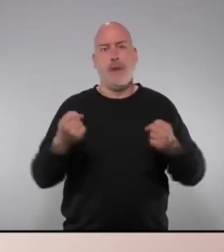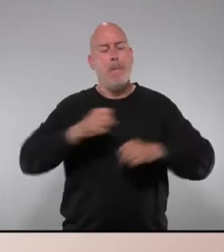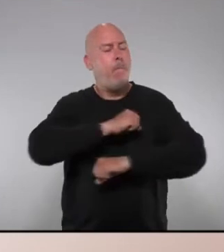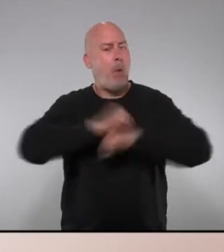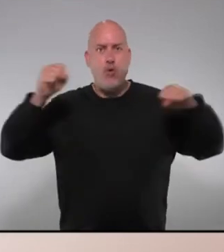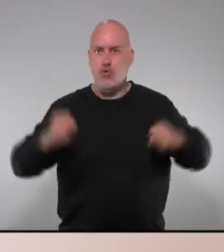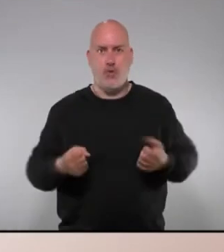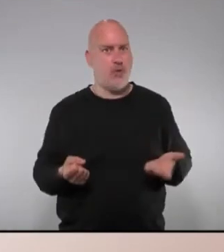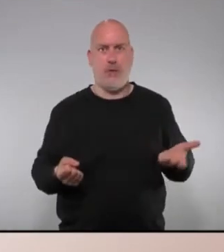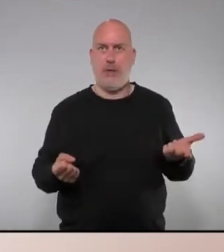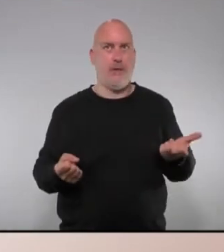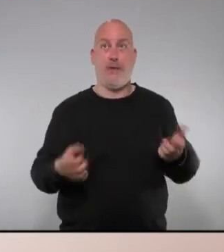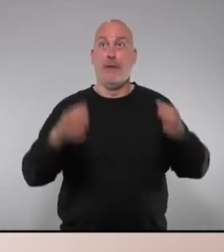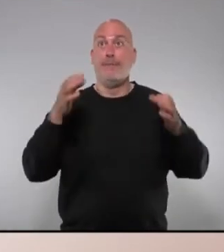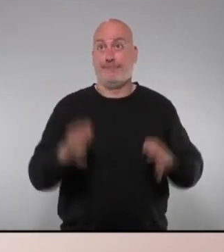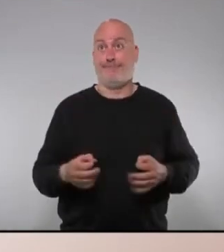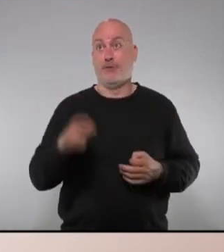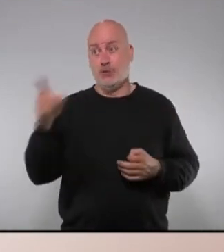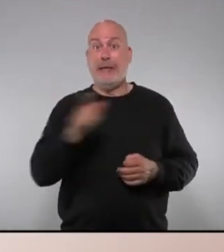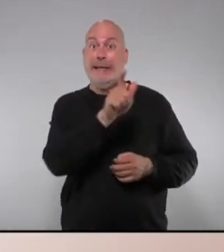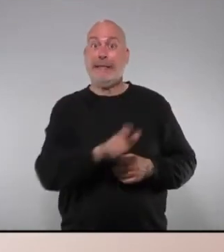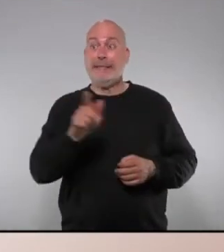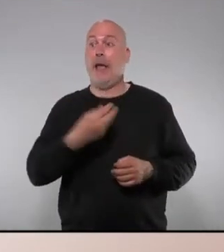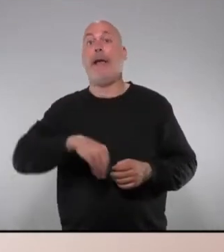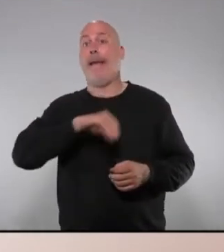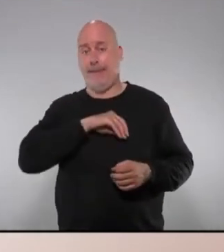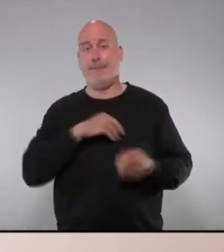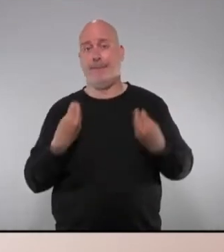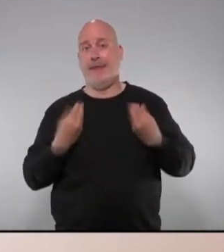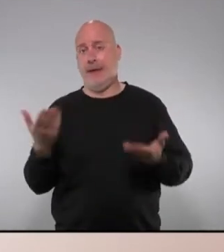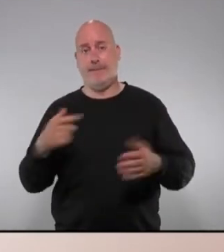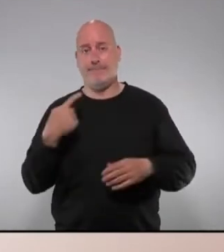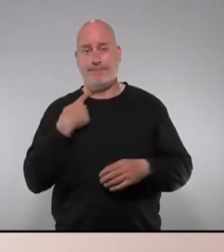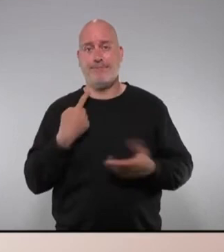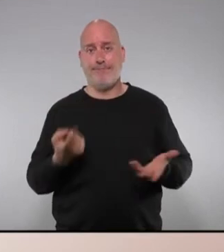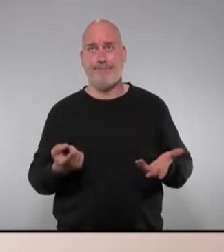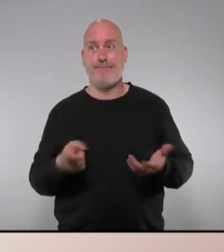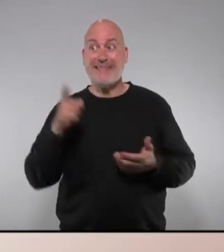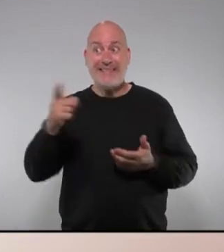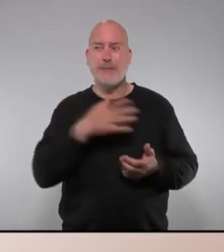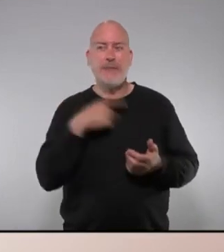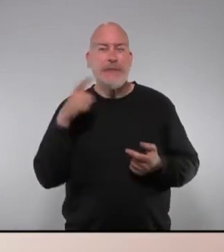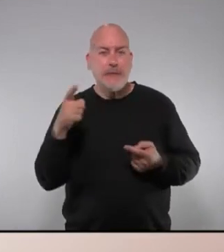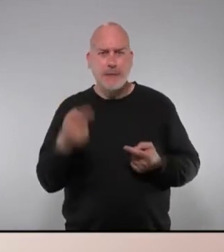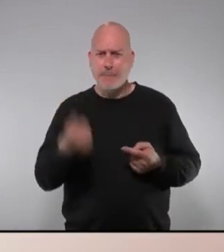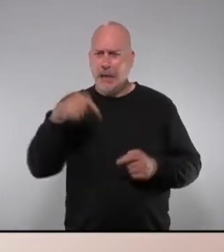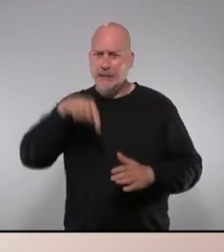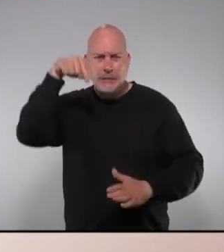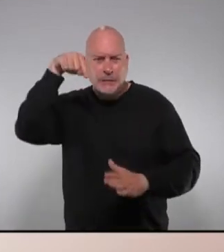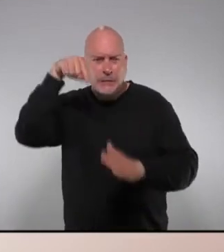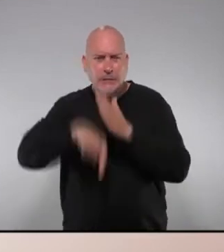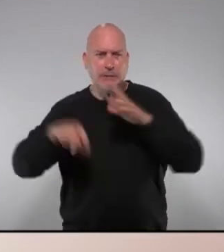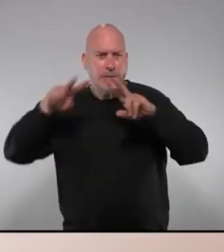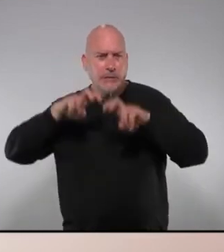costat que no hauria hagut de petar mai que és pel costat de la vida de la gent les agències són la punta d'un iceberg molt més sinistre i molt més